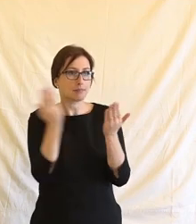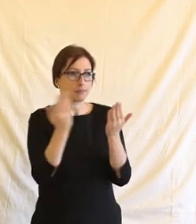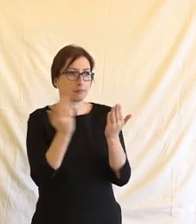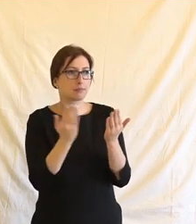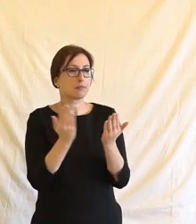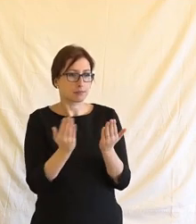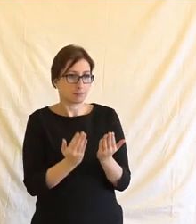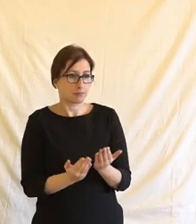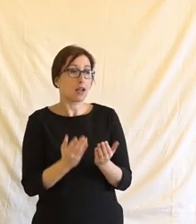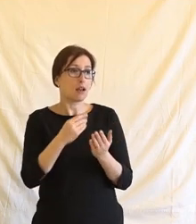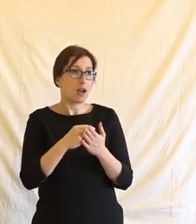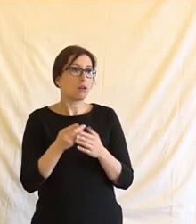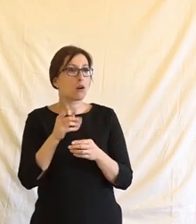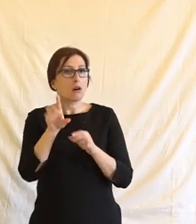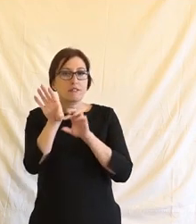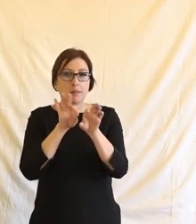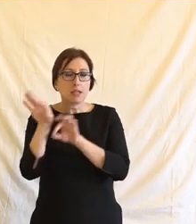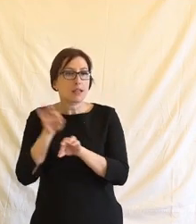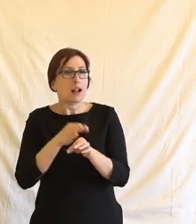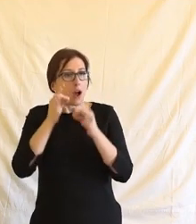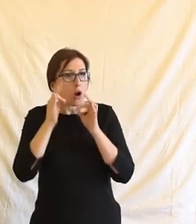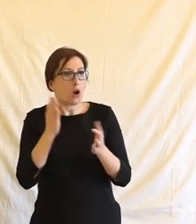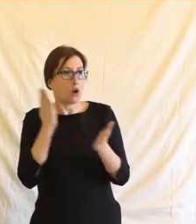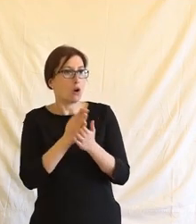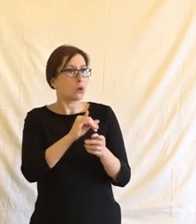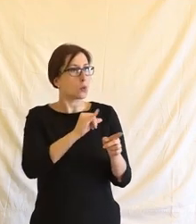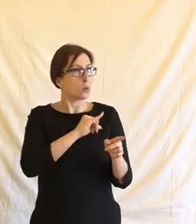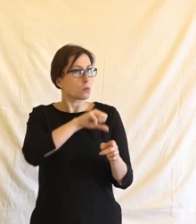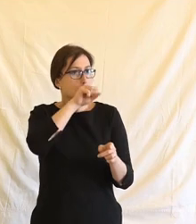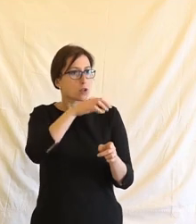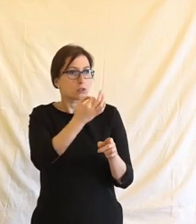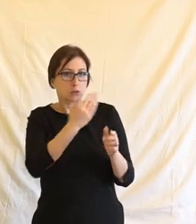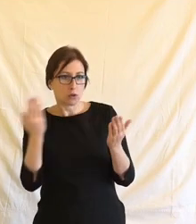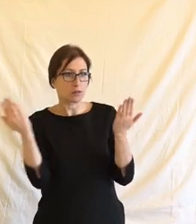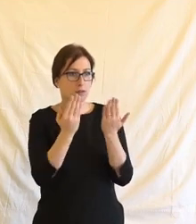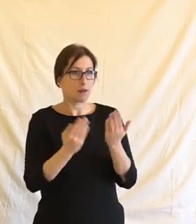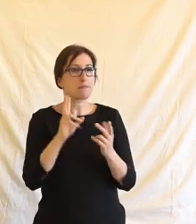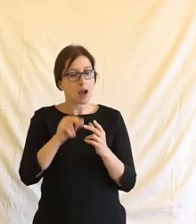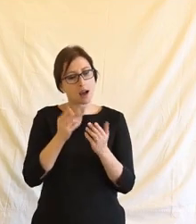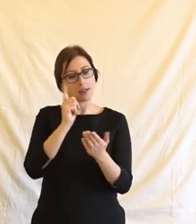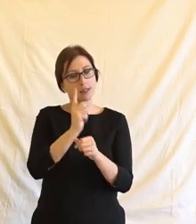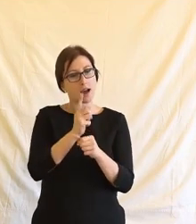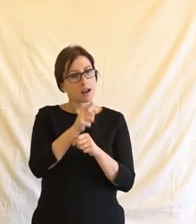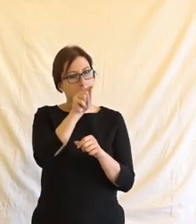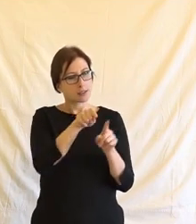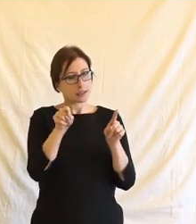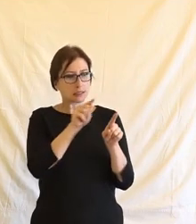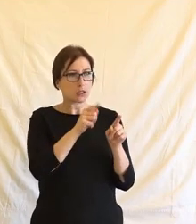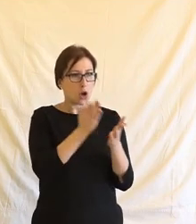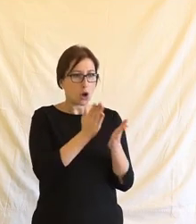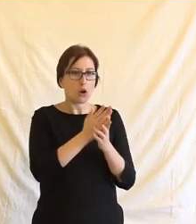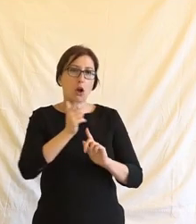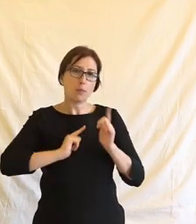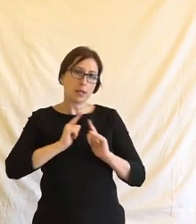jakémkoliv retailovém podnikání. Podnikatelé nebo poskytovatelé služeb si zákazníky dělí do nějakých segmentů a přistupují k ním